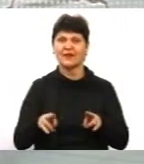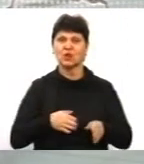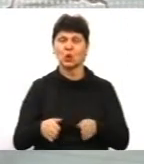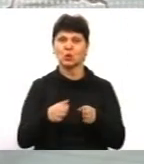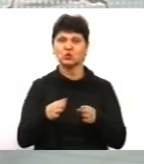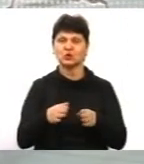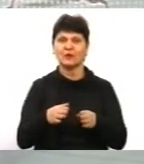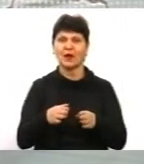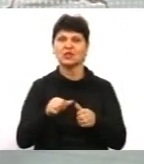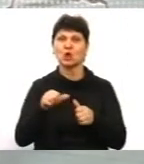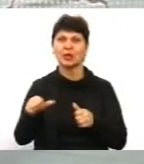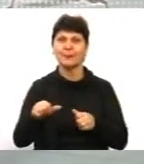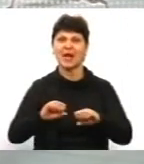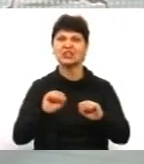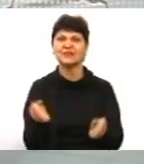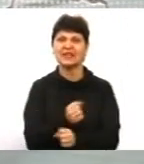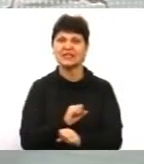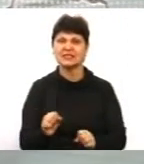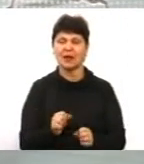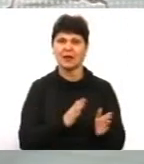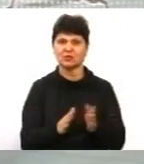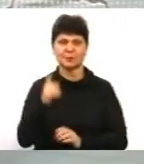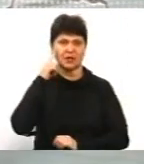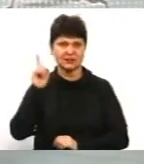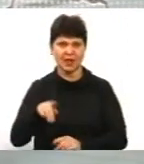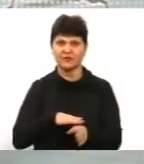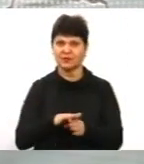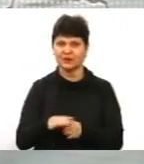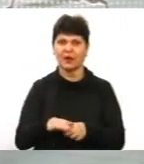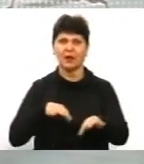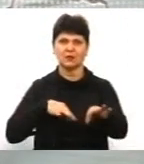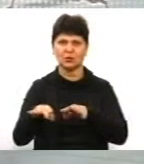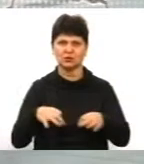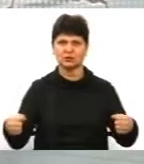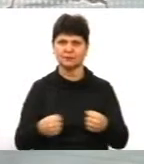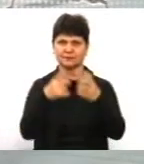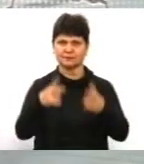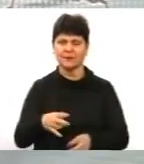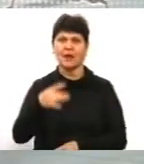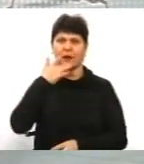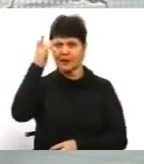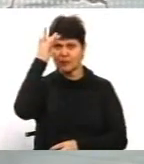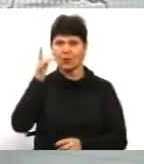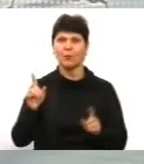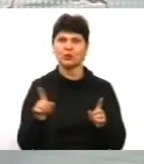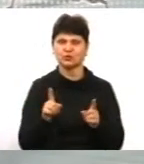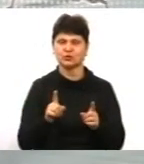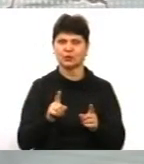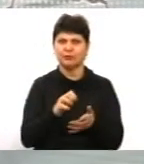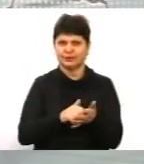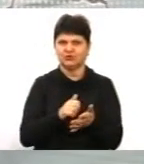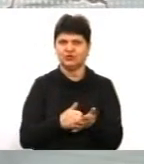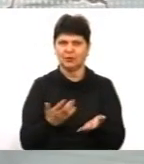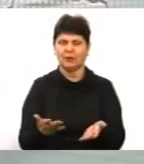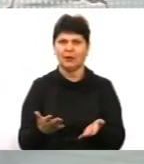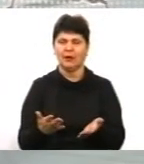режиму. Знаємо, відбулося ряд дорожньо-транспортних пригод літом, це що спонукало, в черговий раз спонукало для